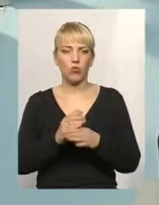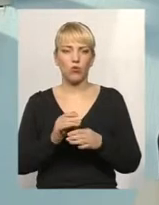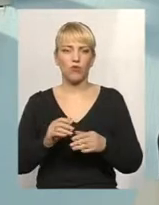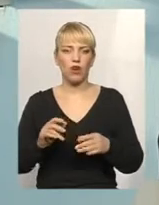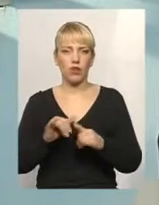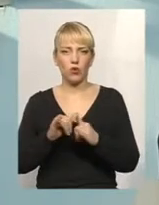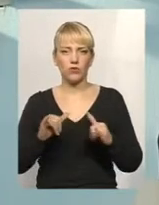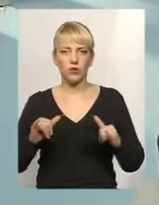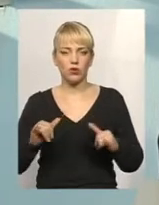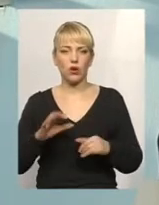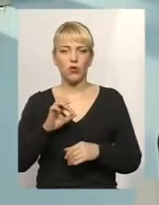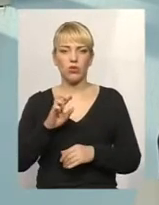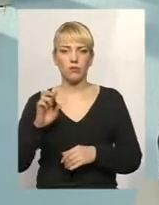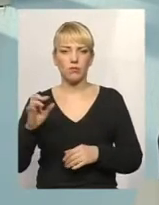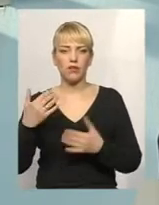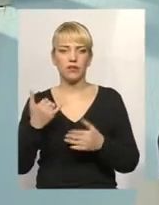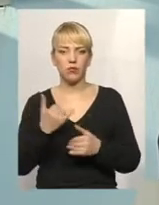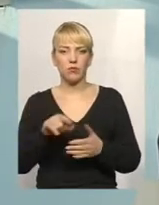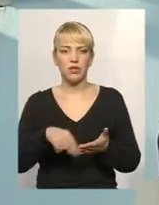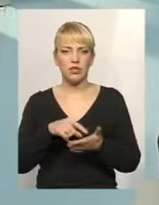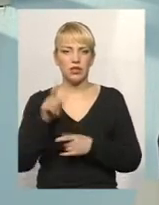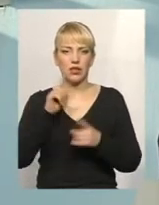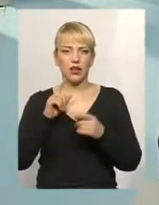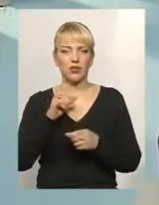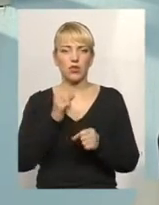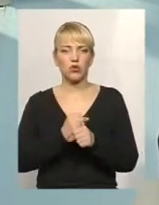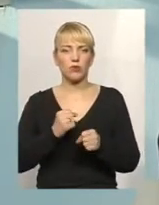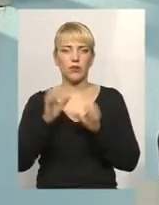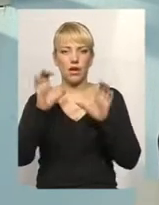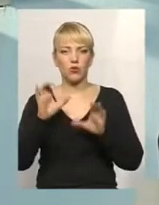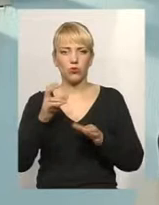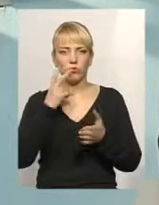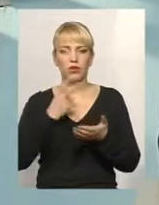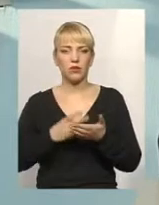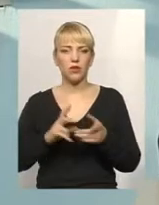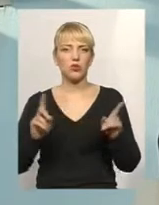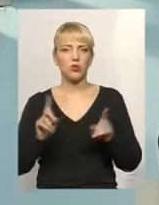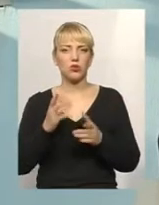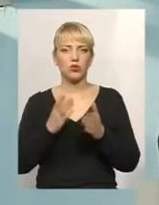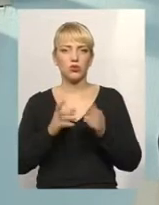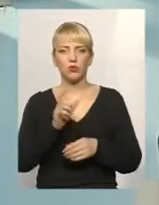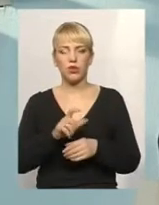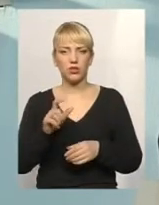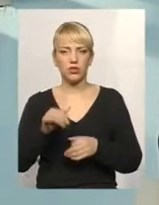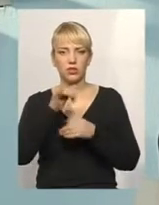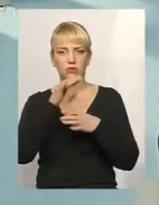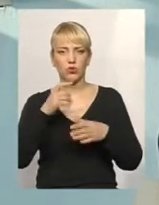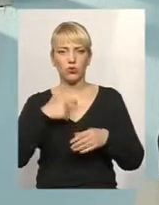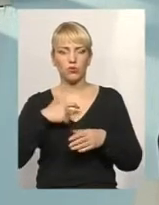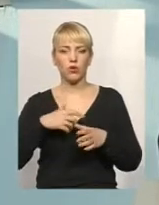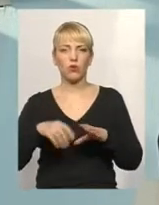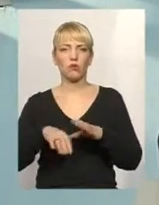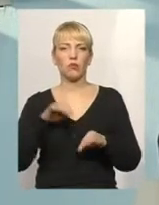на сьогодні в міській раді розробляється. І законом передбачено, якщо мешканці не можуть обрати собі